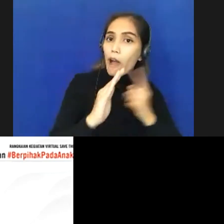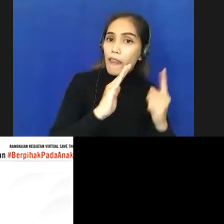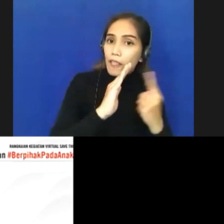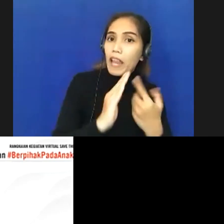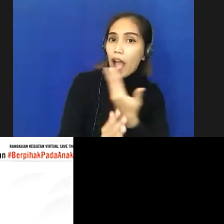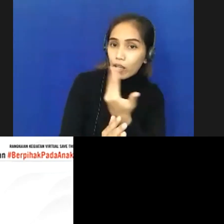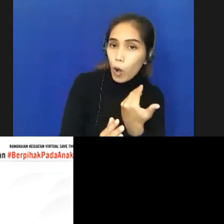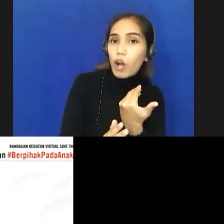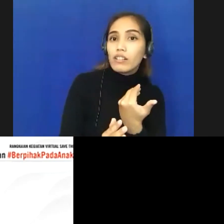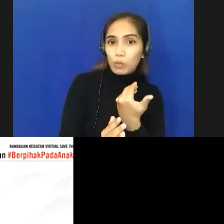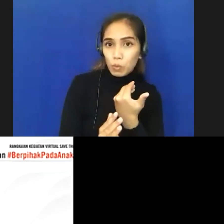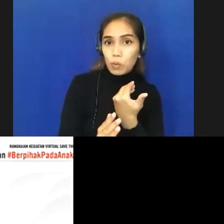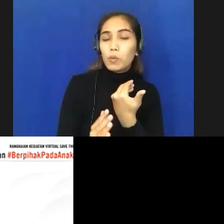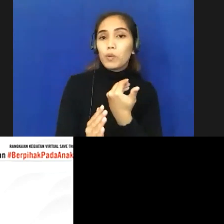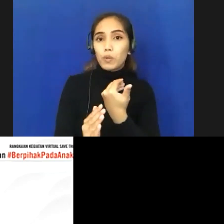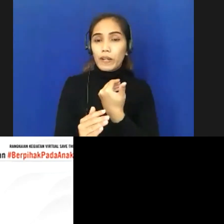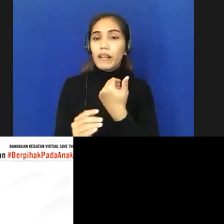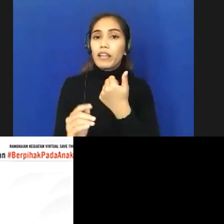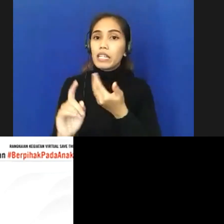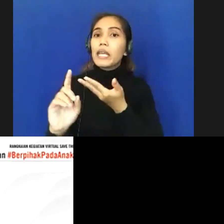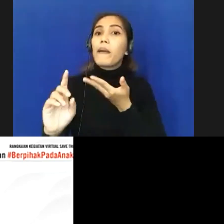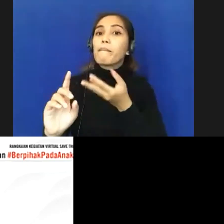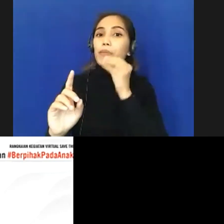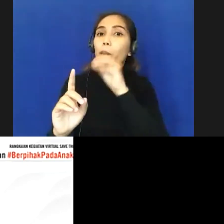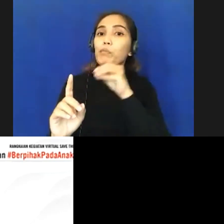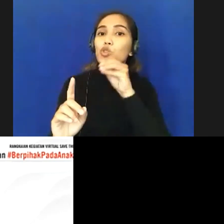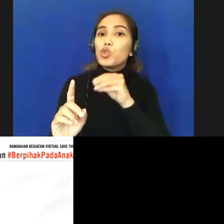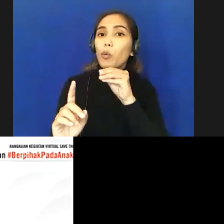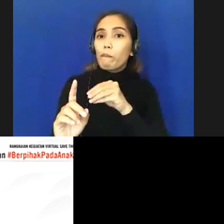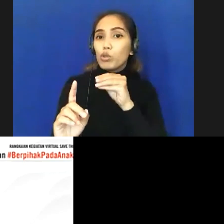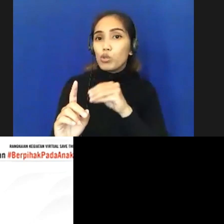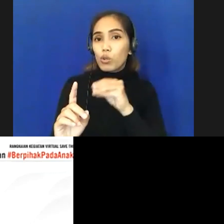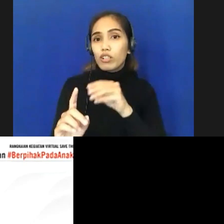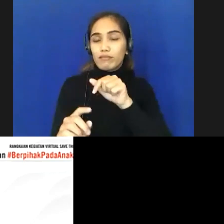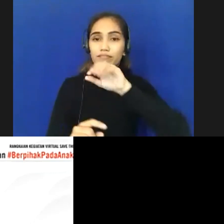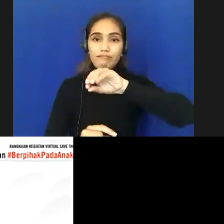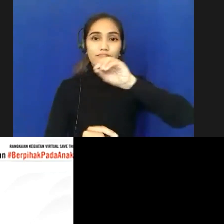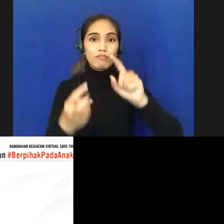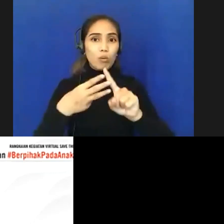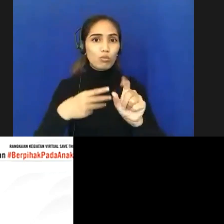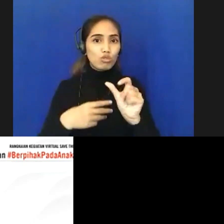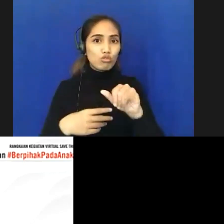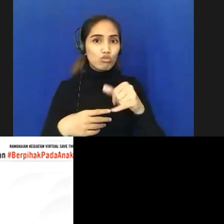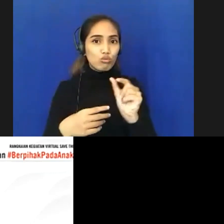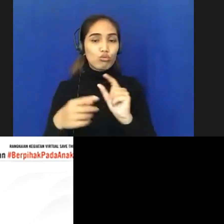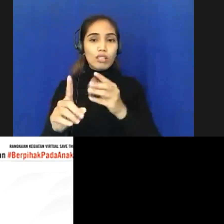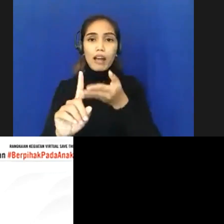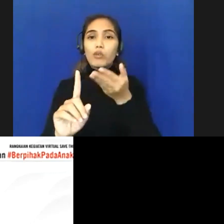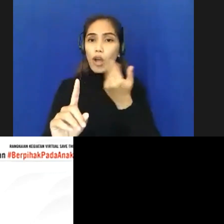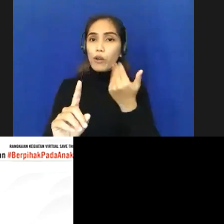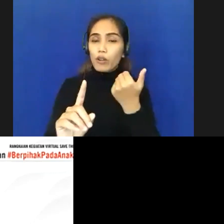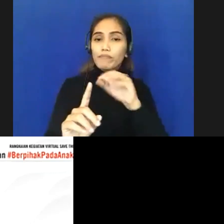yang di satu rumah itu hanya ada ibu bapak dan anak kemudian anak yang